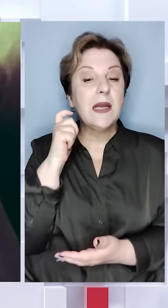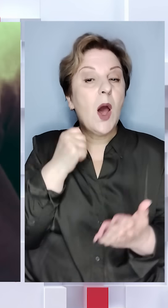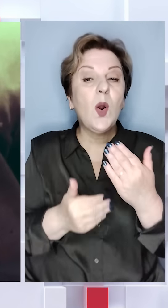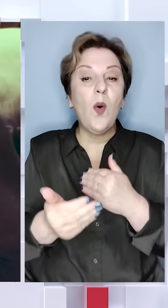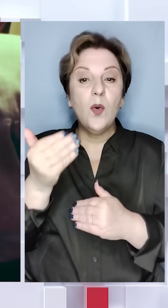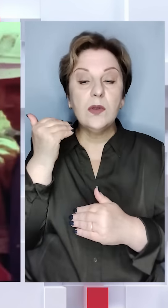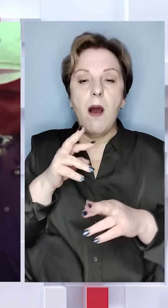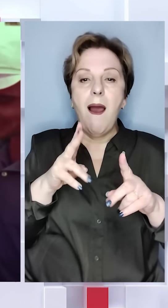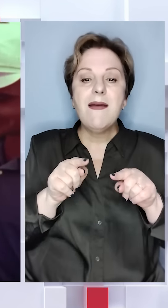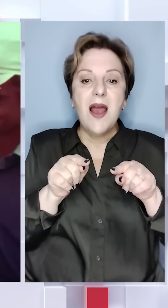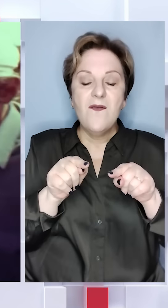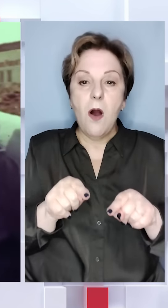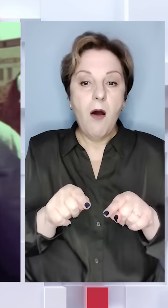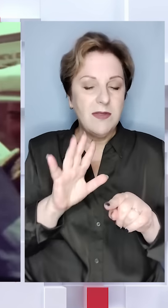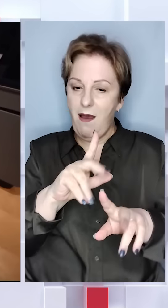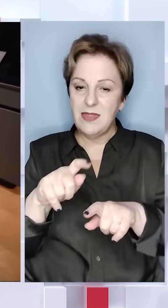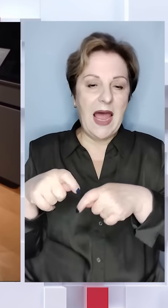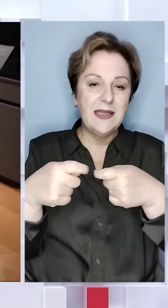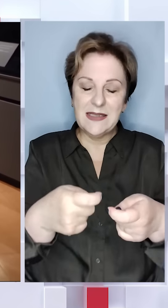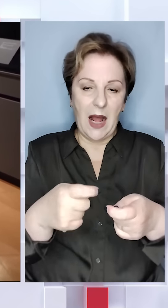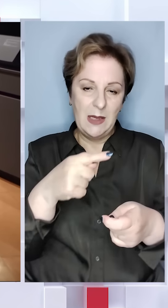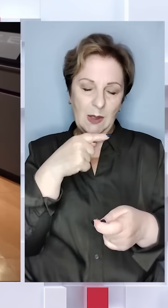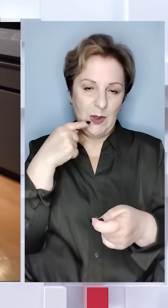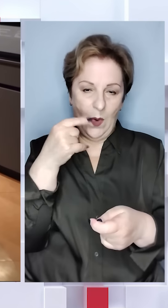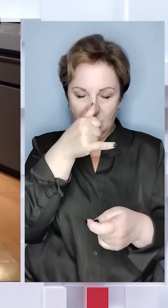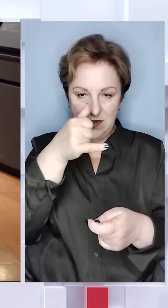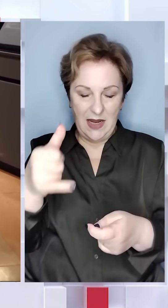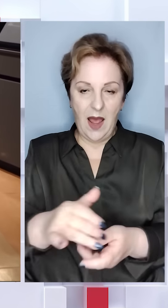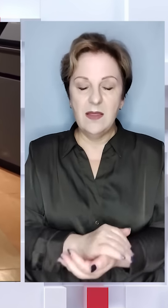роки тому. Як вона не дісталась росіянам?